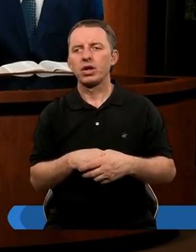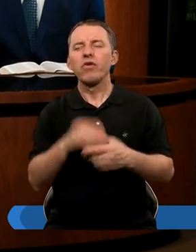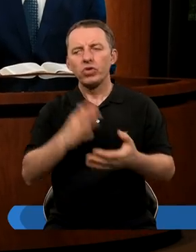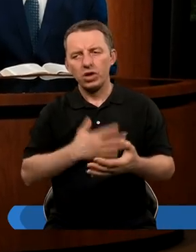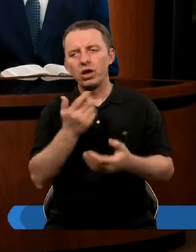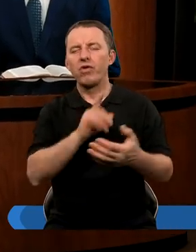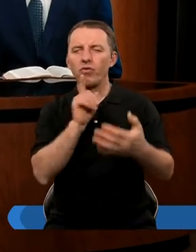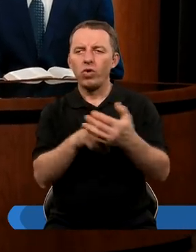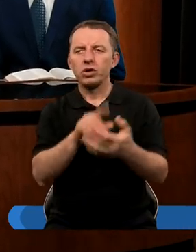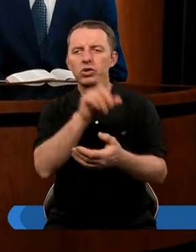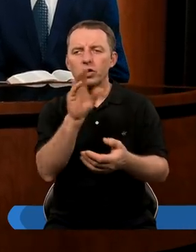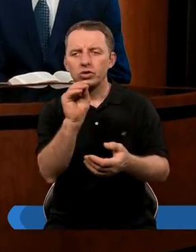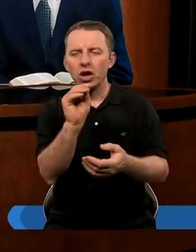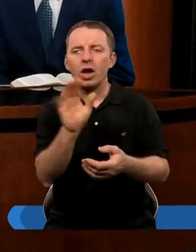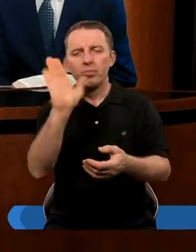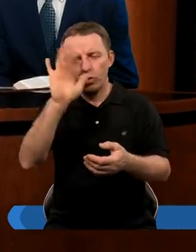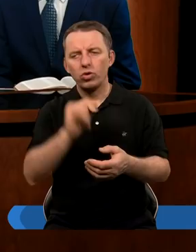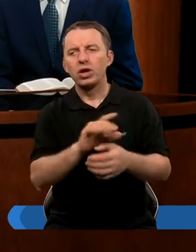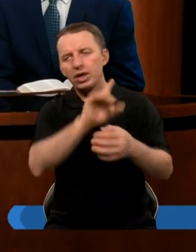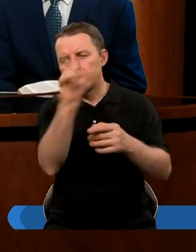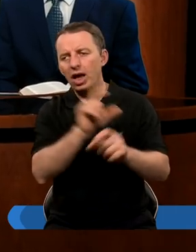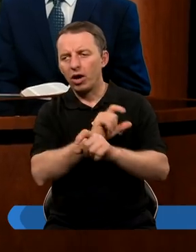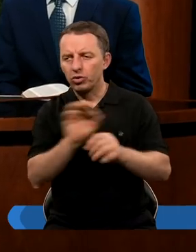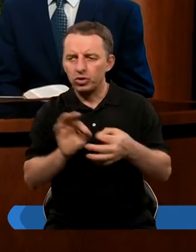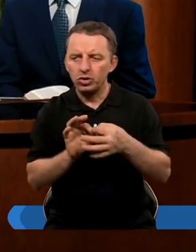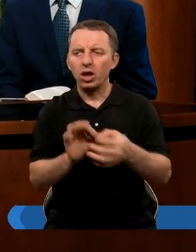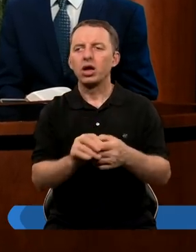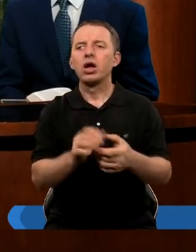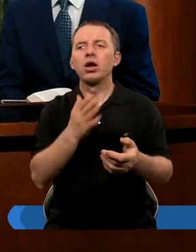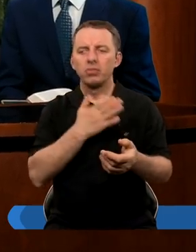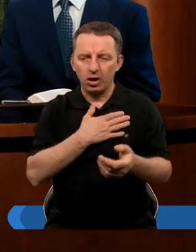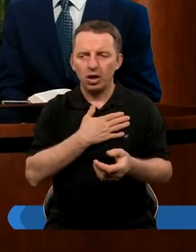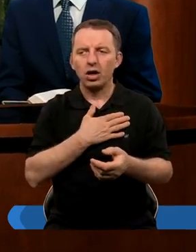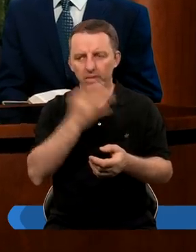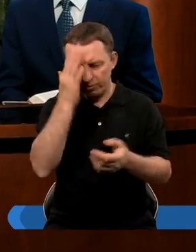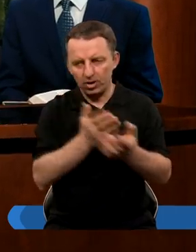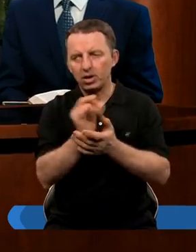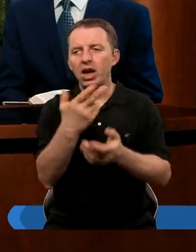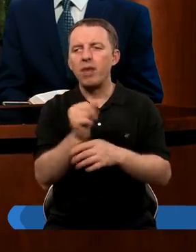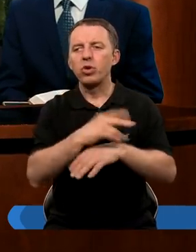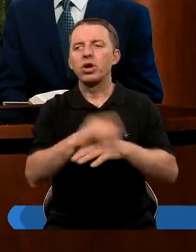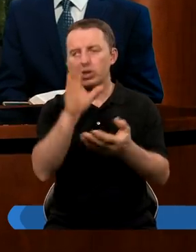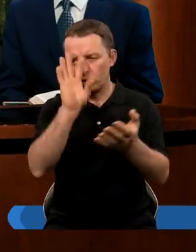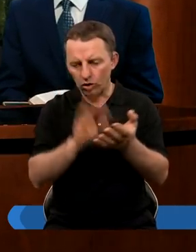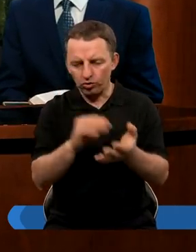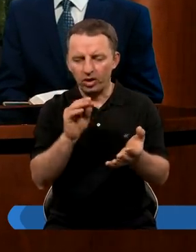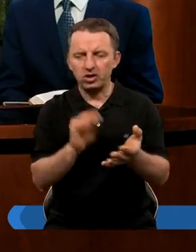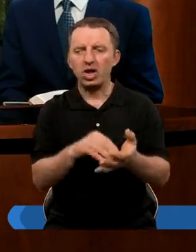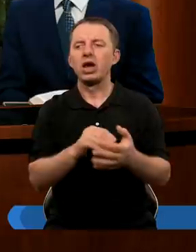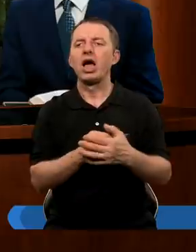Mi się wydaje właśnie, że Pan Bóg cały czas zbliżał się do Nieboga Dnezara przez te wszystkie doświadczenia.